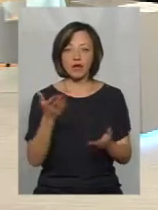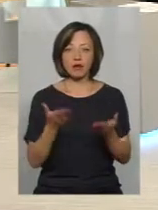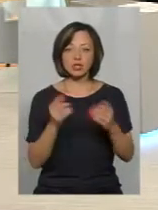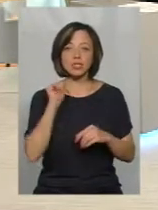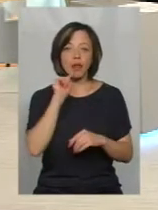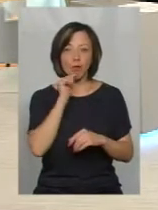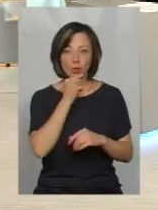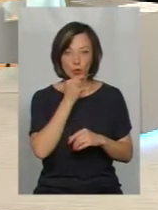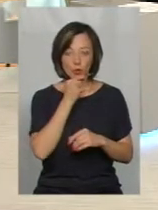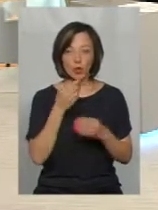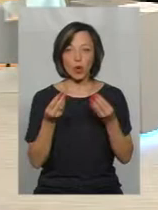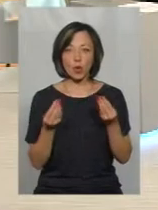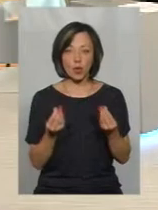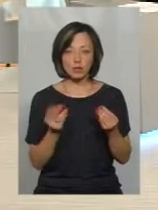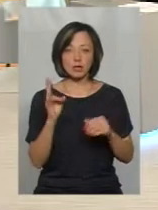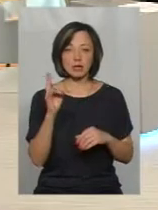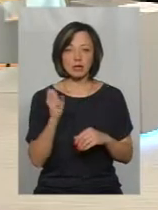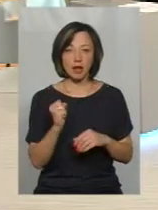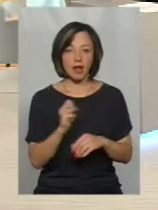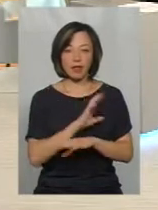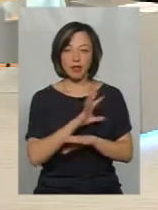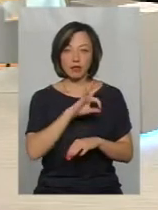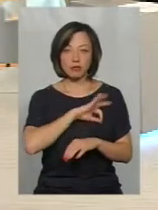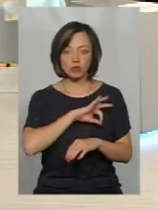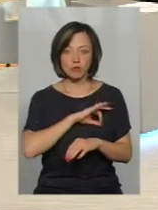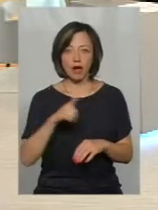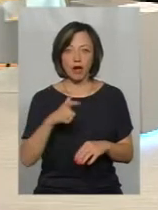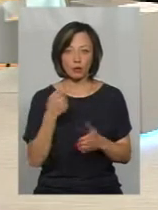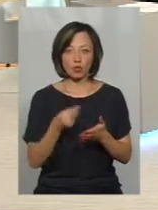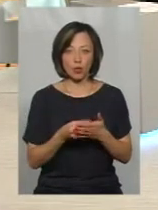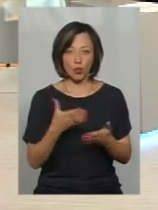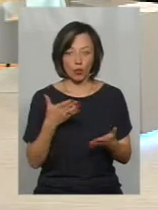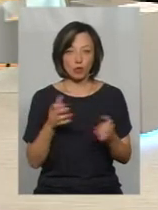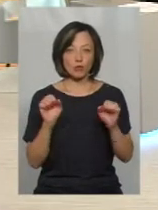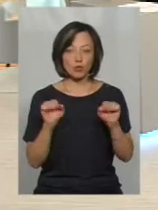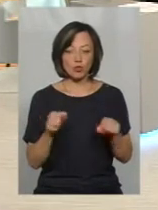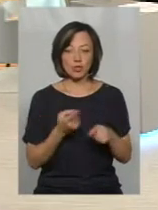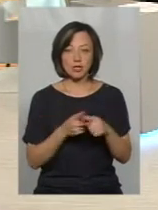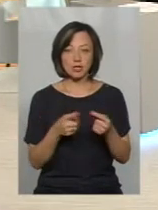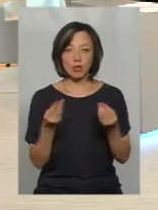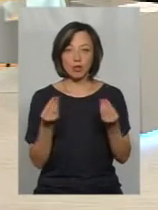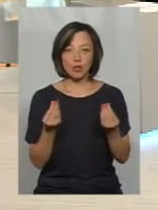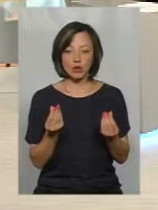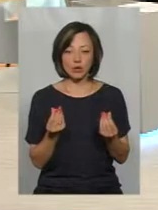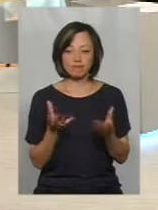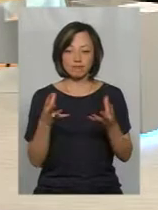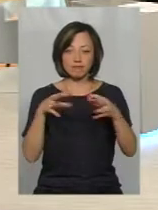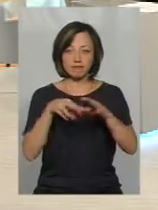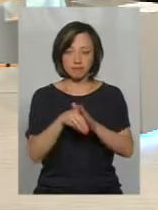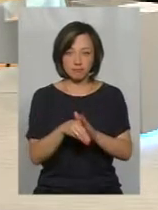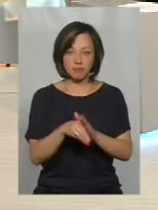зекономить кошти на неспоживанні газу дорогого, воно ці кошти закумулює для